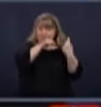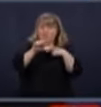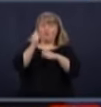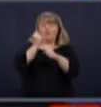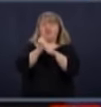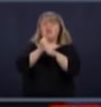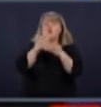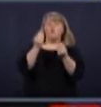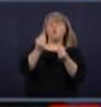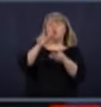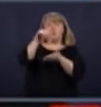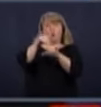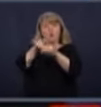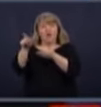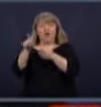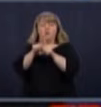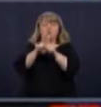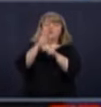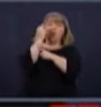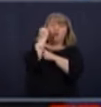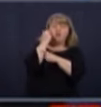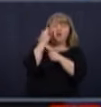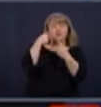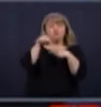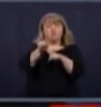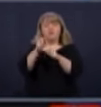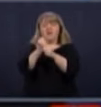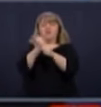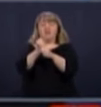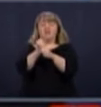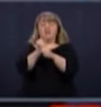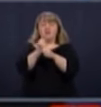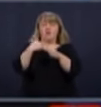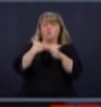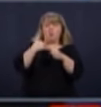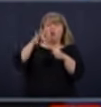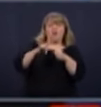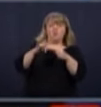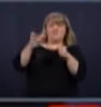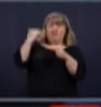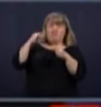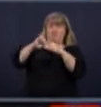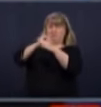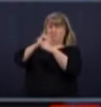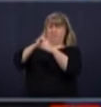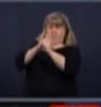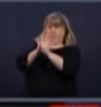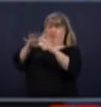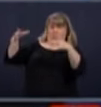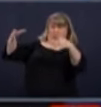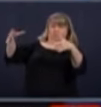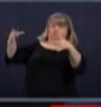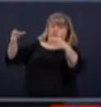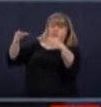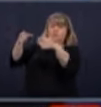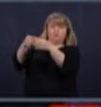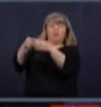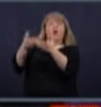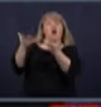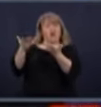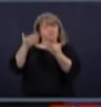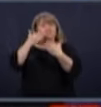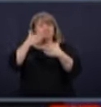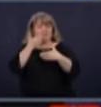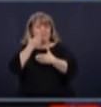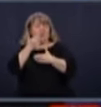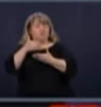Laval, il faut dire que la baisse de certaines éclosions à certains endroits aide. Mais c'est un renfort, évidemment, qui est